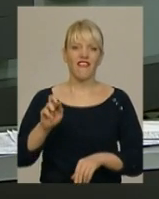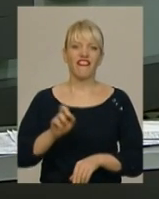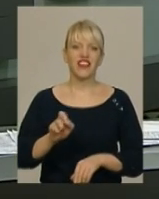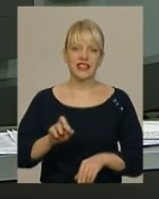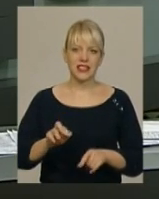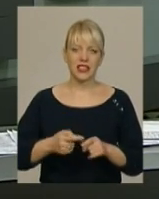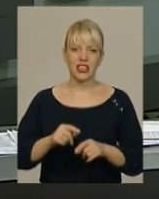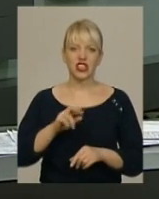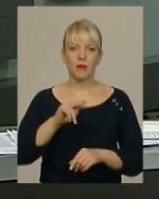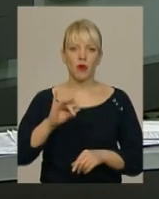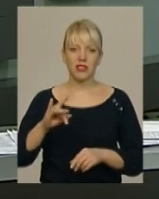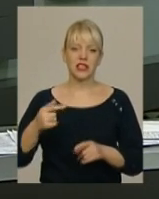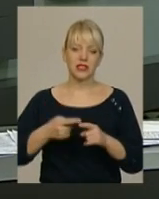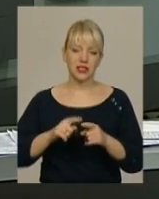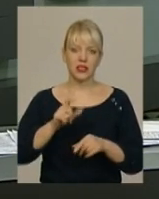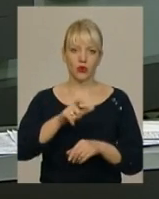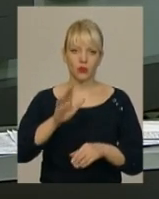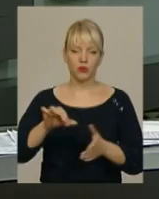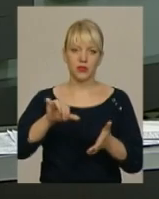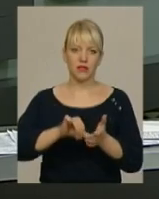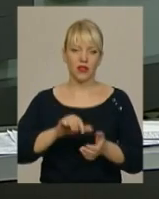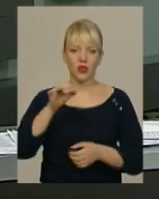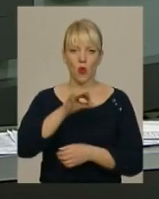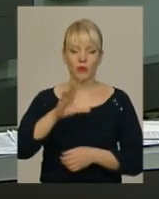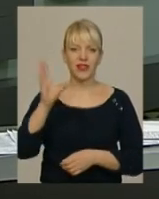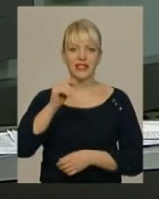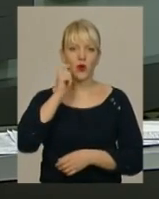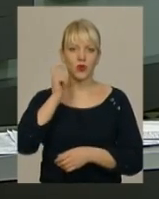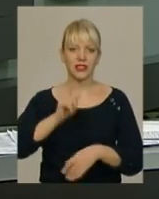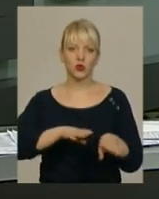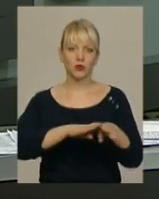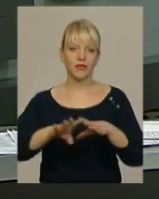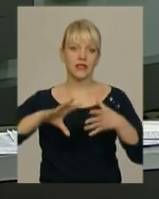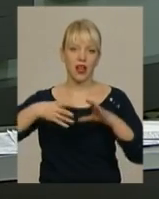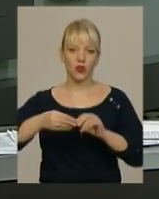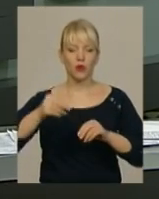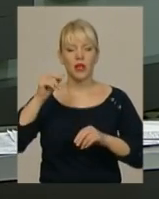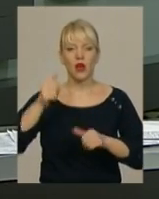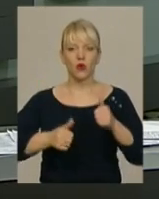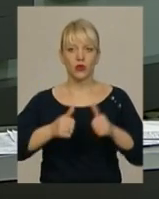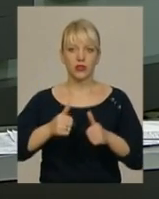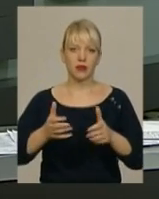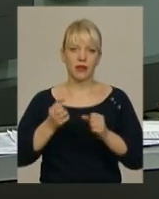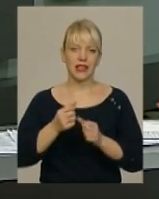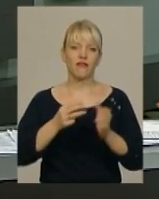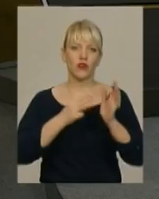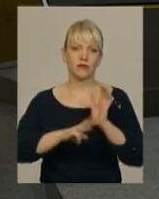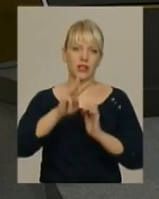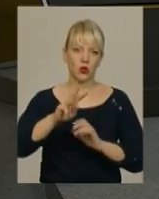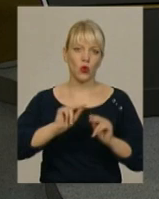освітяни представлятимуть область на всеукраїнському рівні. Загалом участь у конкурсі взяли 83 педагоги в краю.